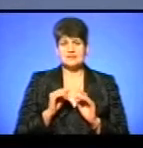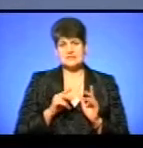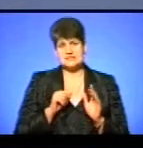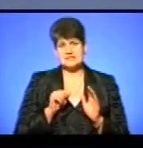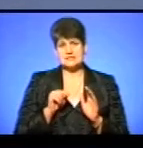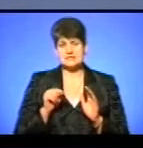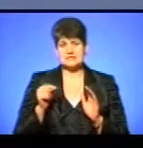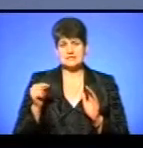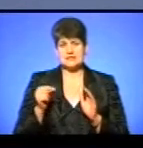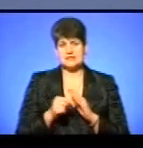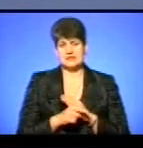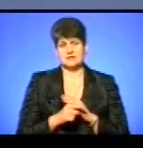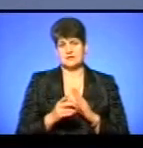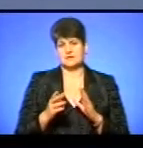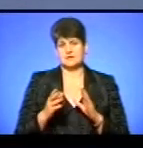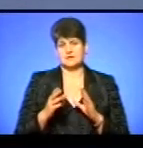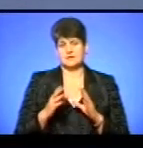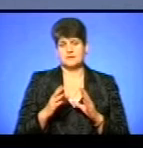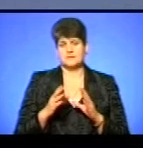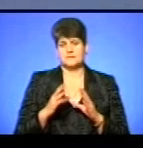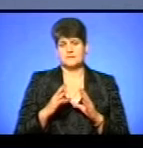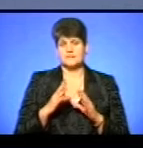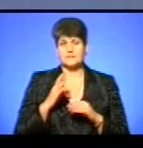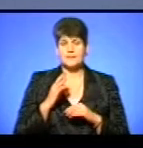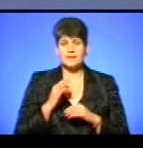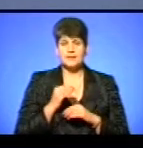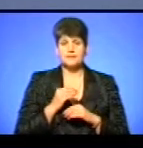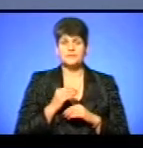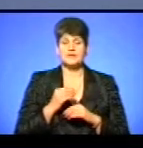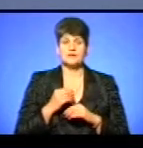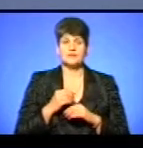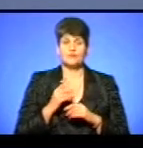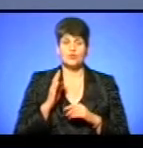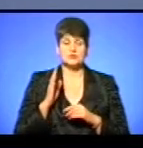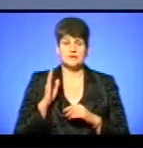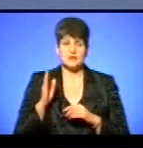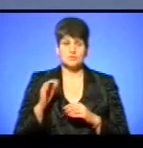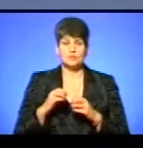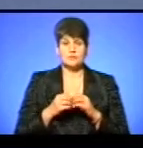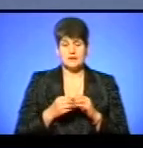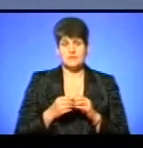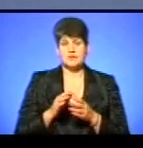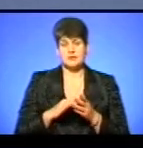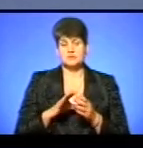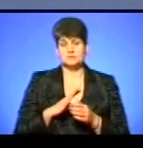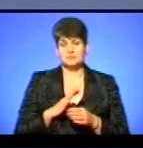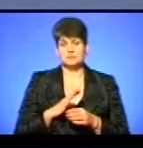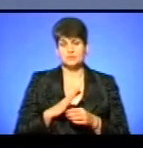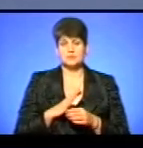маршрутної мережі. Зрозуміло, що в подальшому загроза далі існувала через те, що